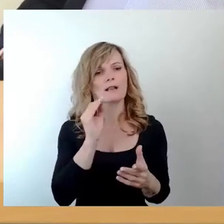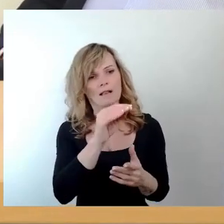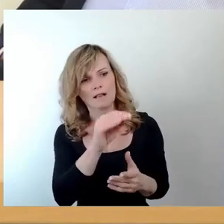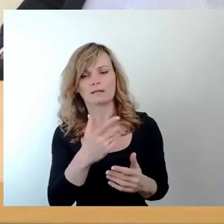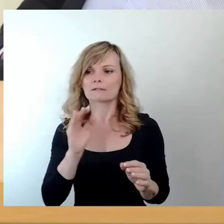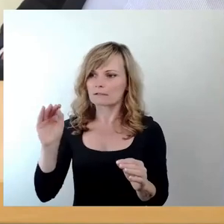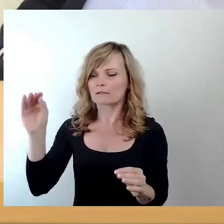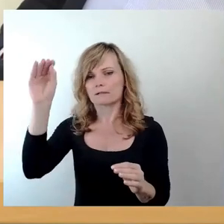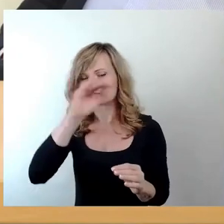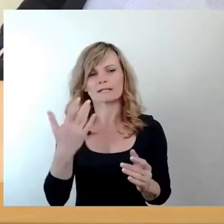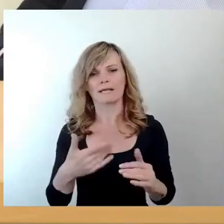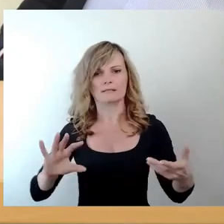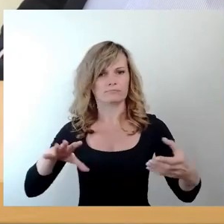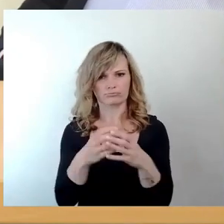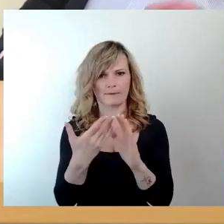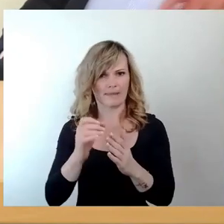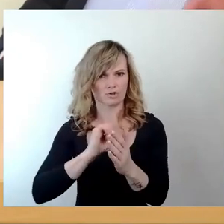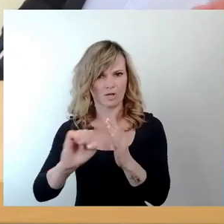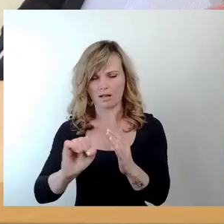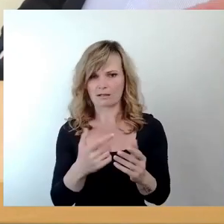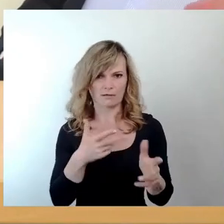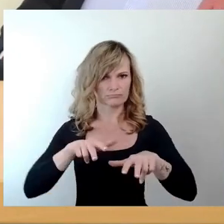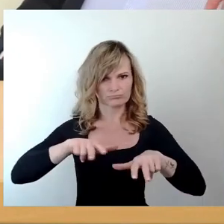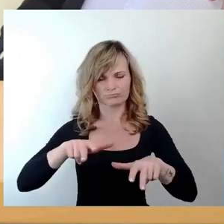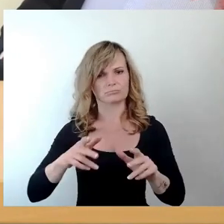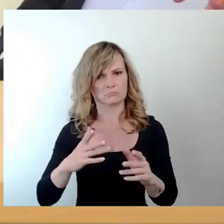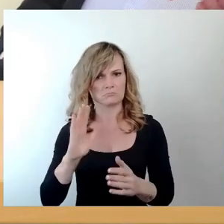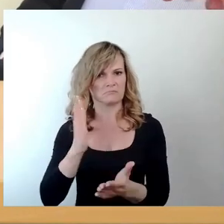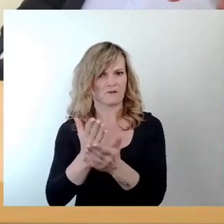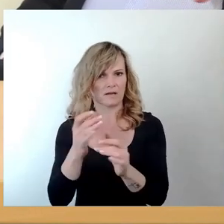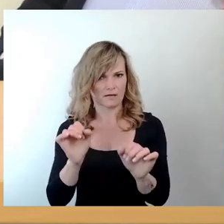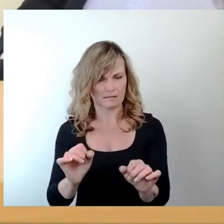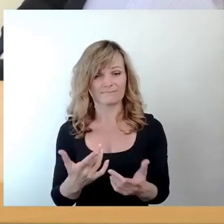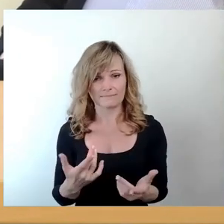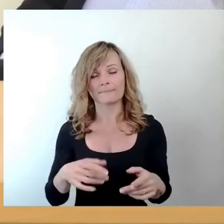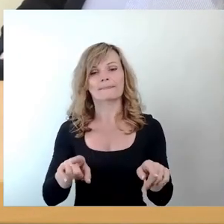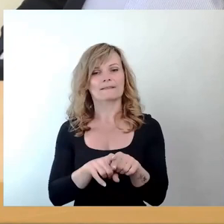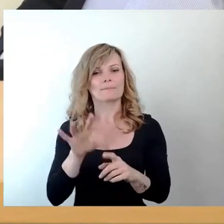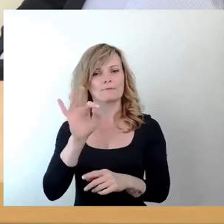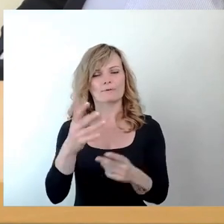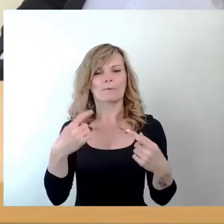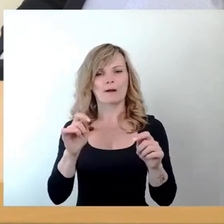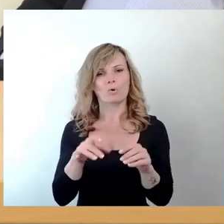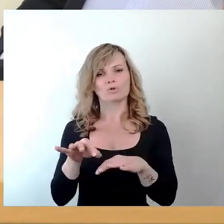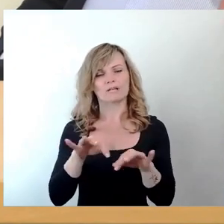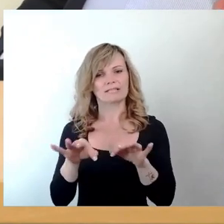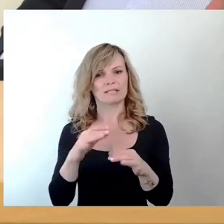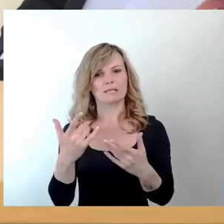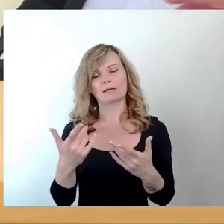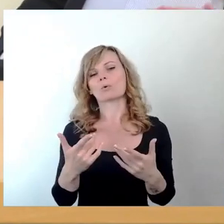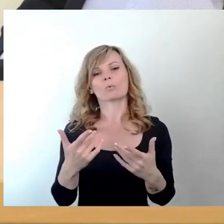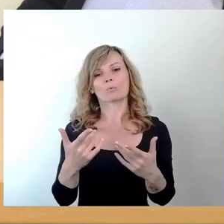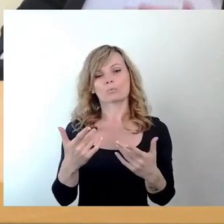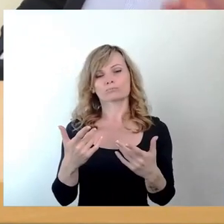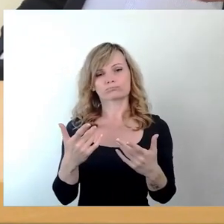agieren kann. Und das Gleiche gilt für die Baustrategen, wo man ja einen großen Teil, sehr